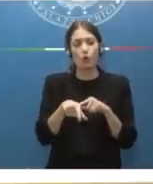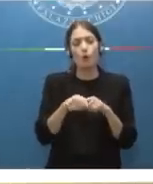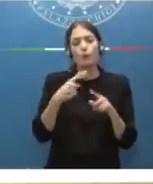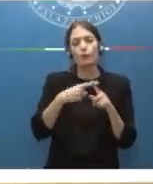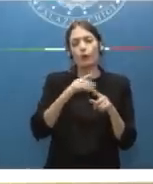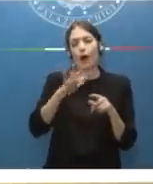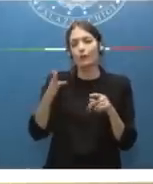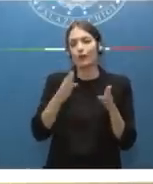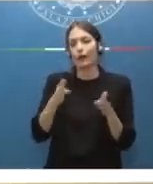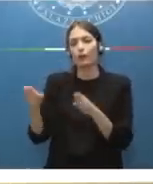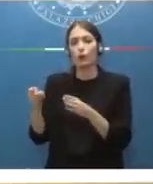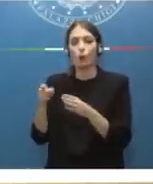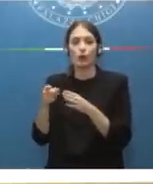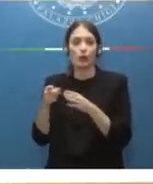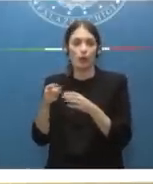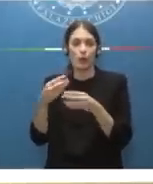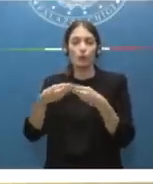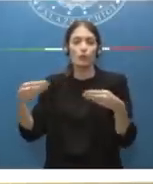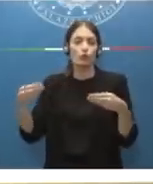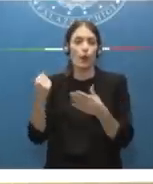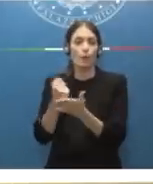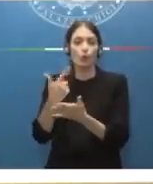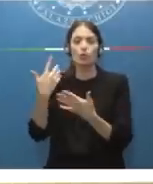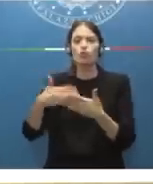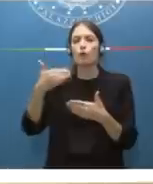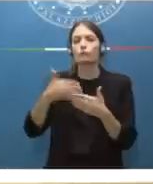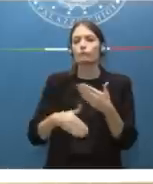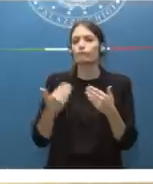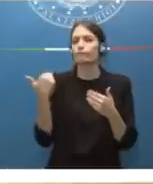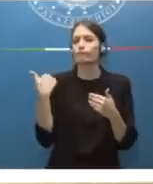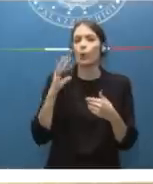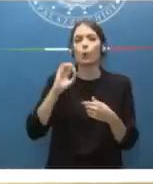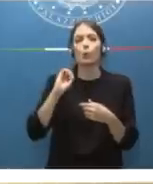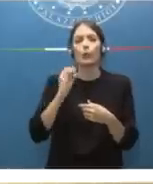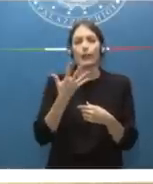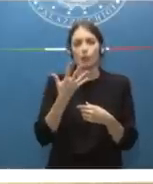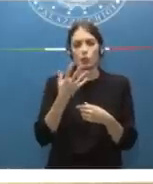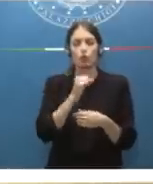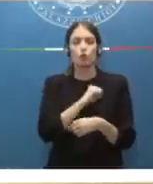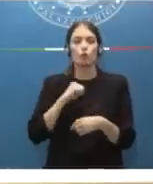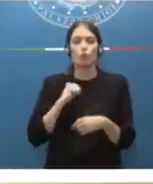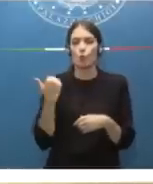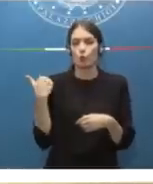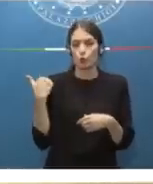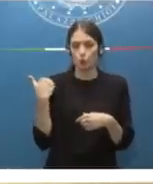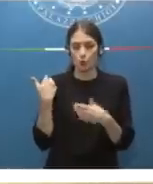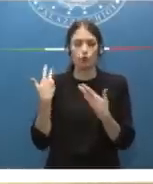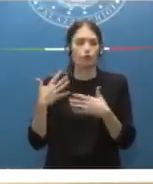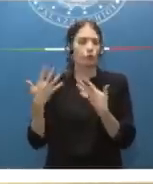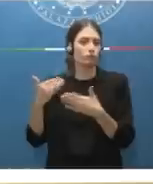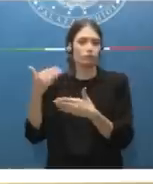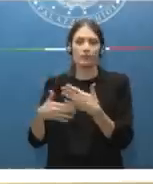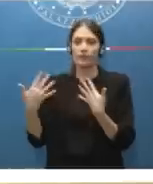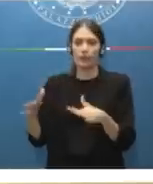importanti era già scaduto il 15 giugno scorso. Perché questa decisione? Innanzitutto il quadro